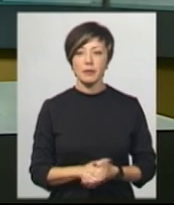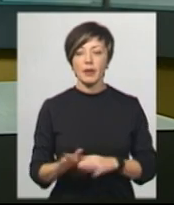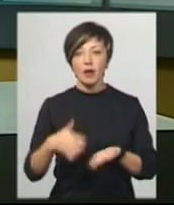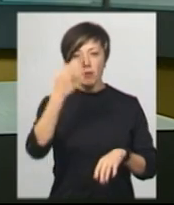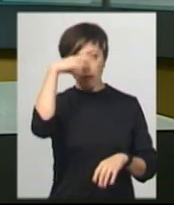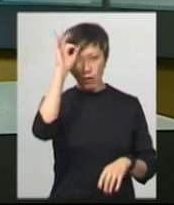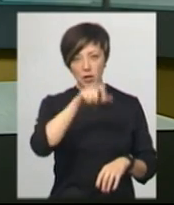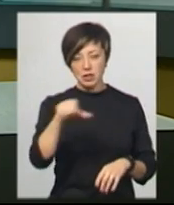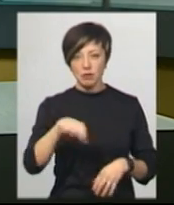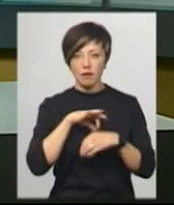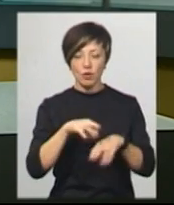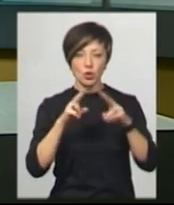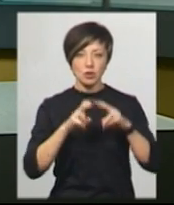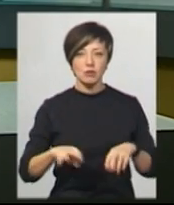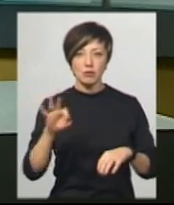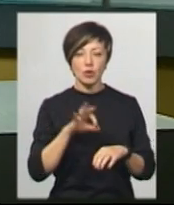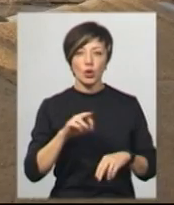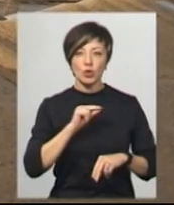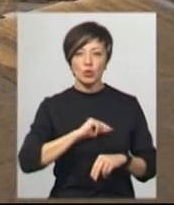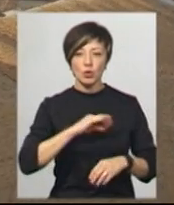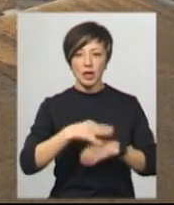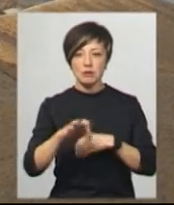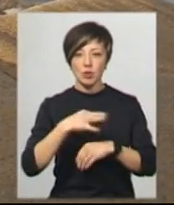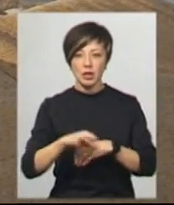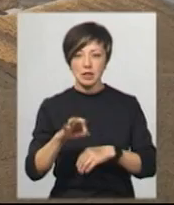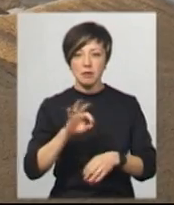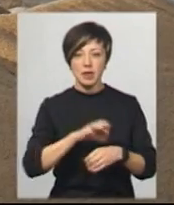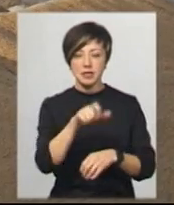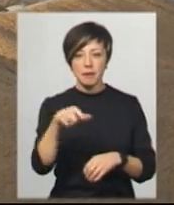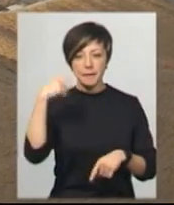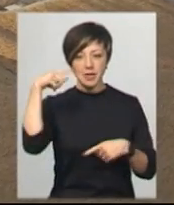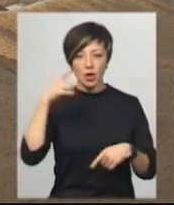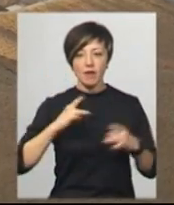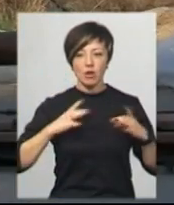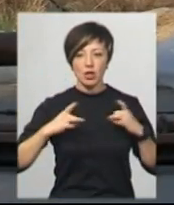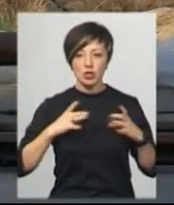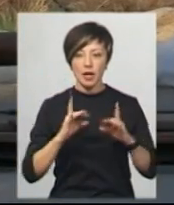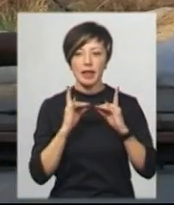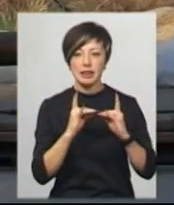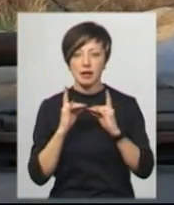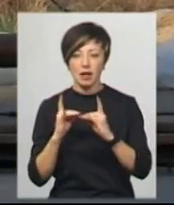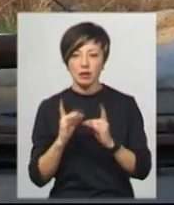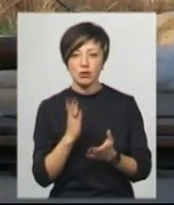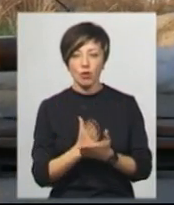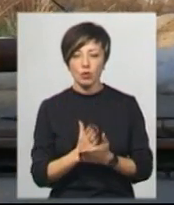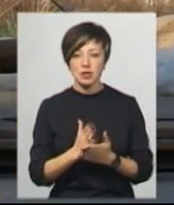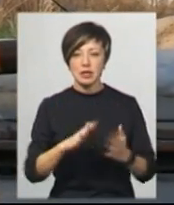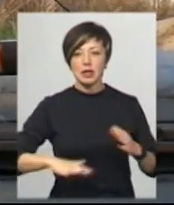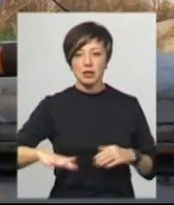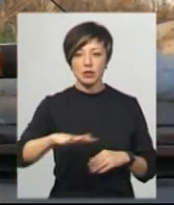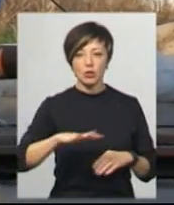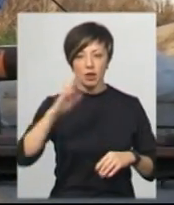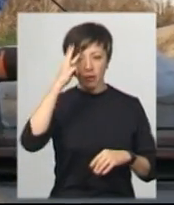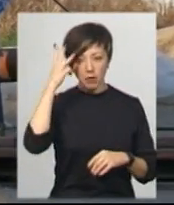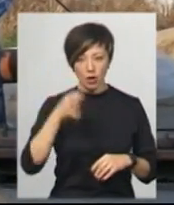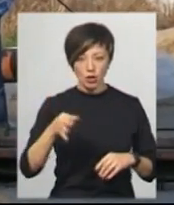Поліцейські проводять розслідування щодо трудової експлуатації пацієнтів психоневрологічного інтернату, який знаходиться на території